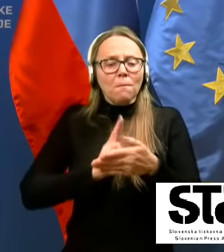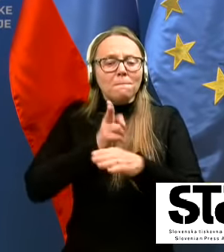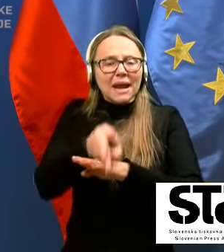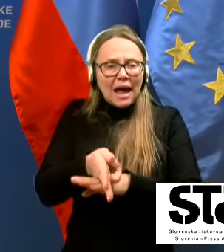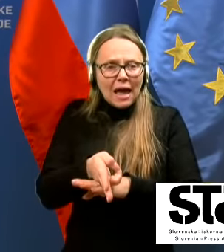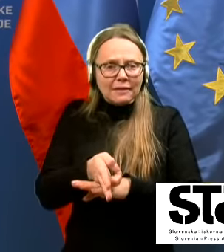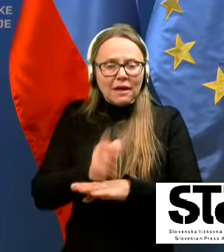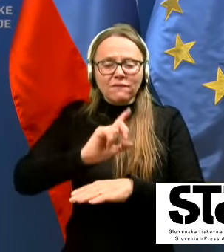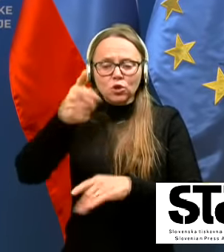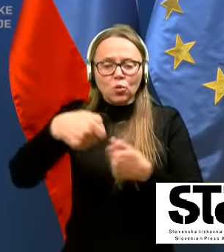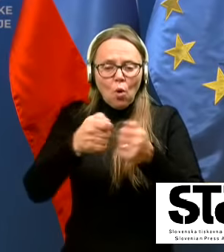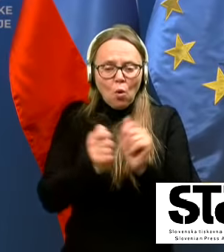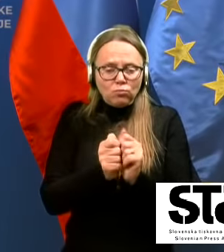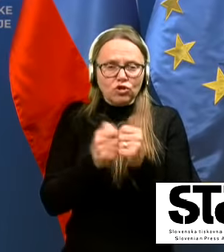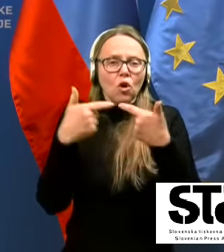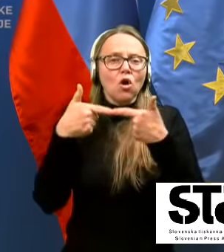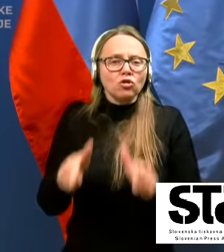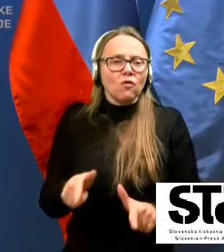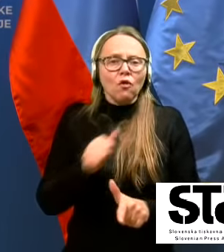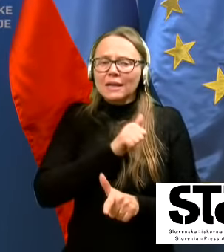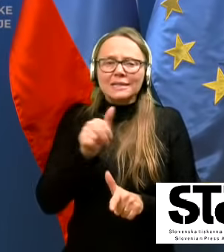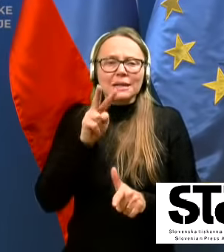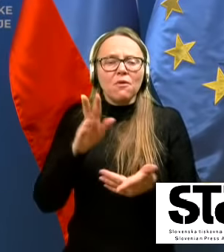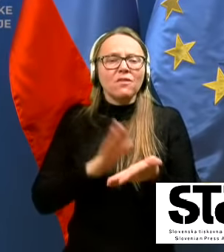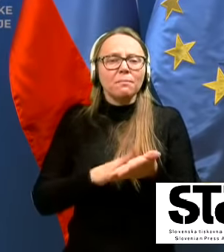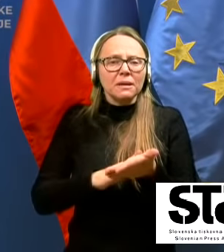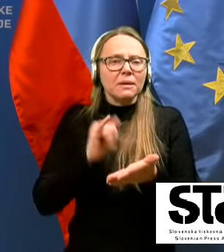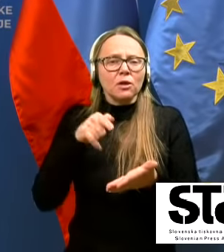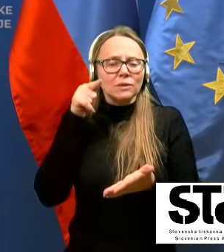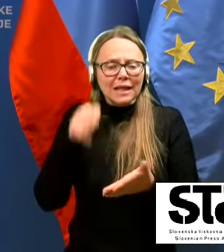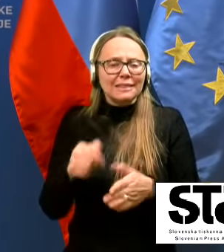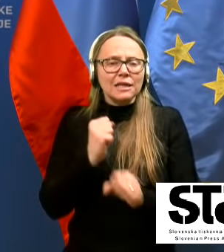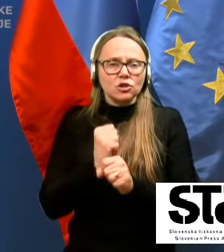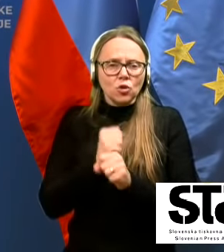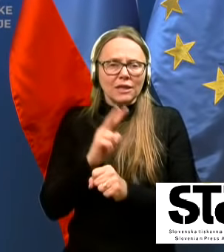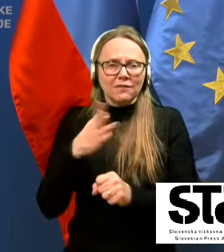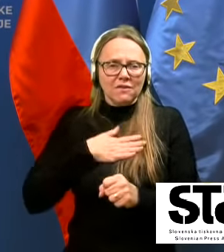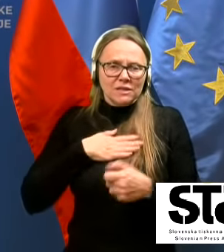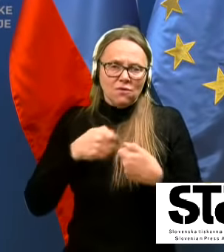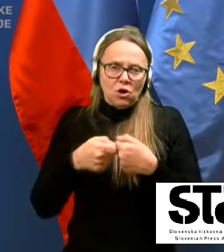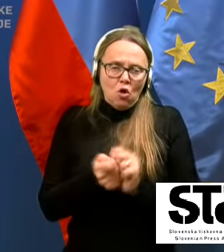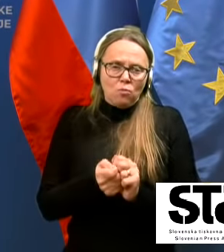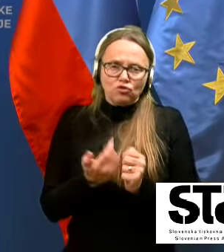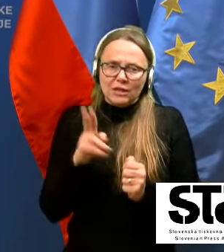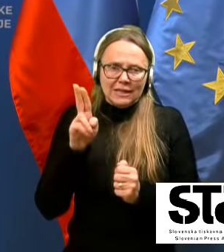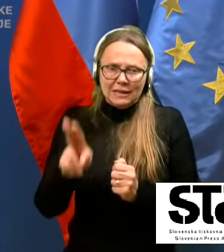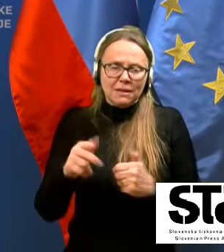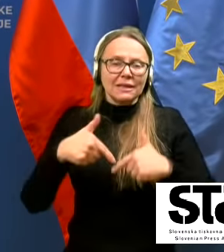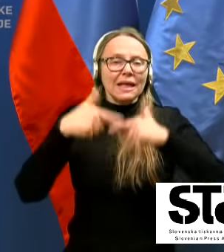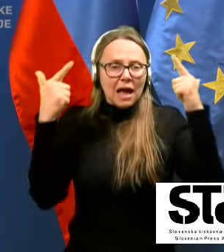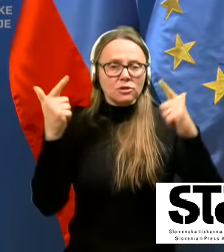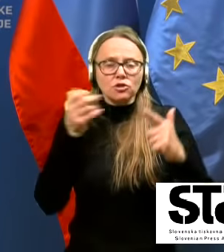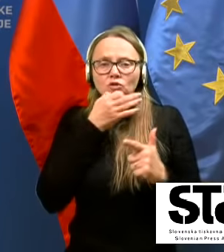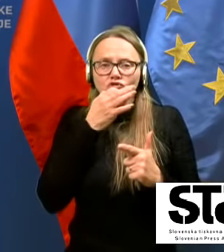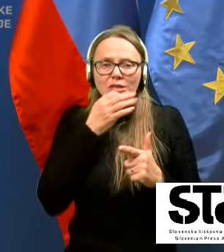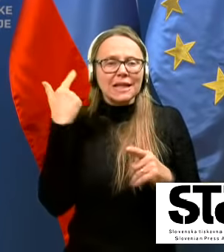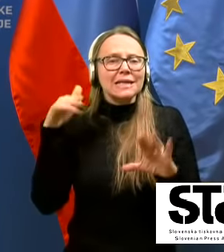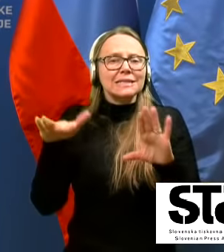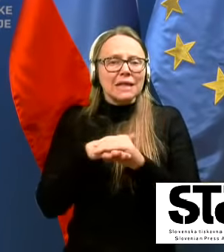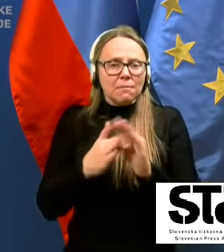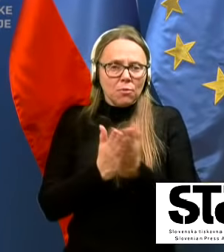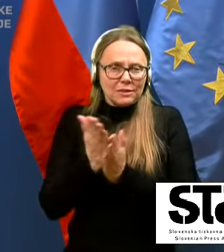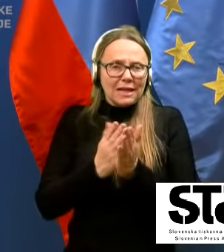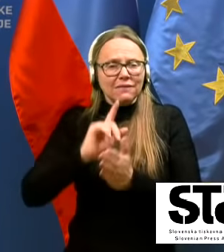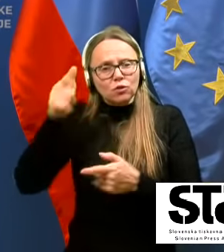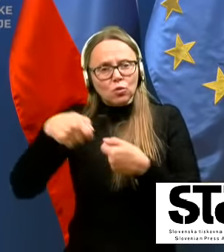občino dovoljene zgolj, v primeru, da te storitve v svoji občini nimate, torej jasno je, da če ste zaposleni v drugi